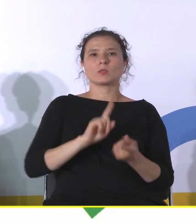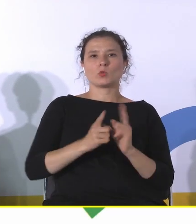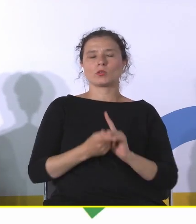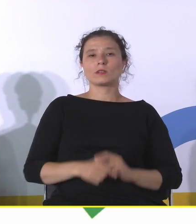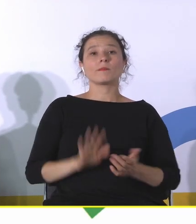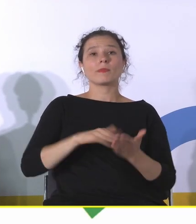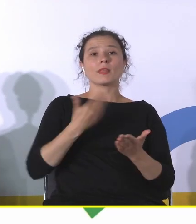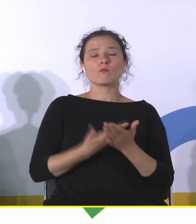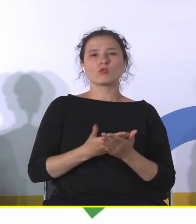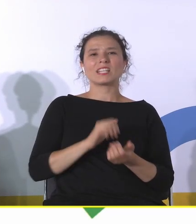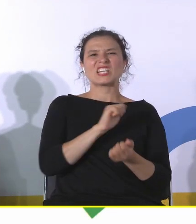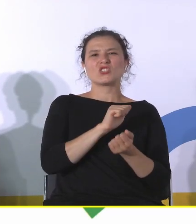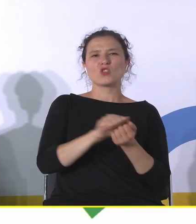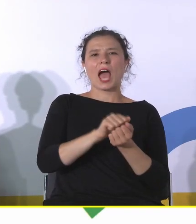przykład.